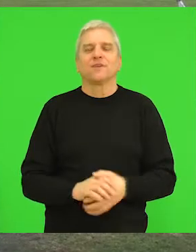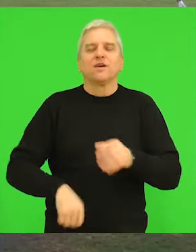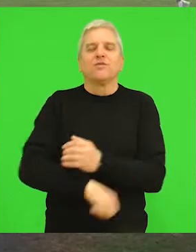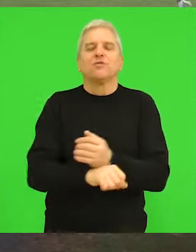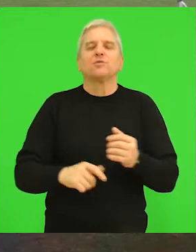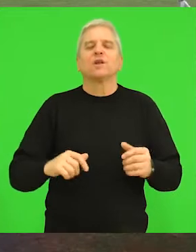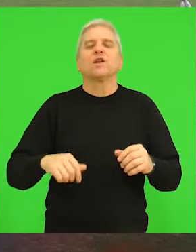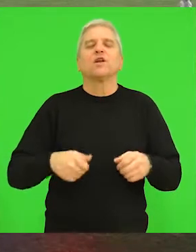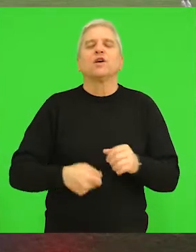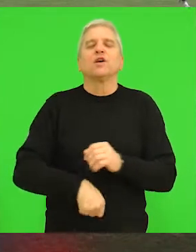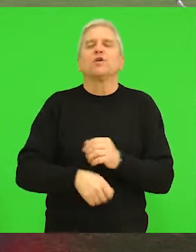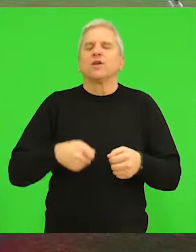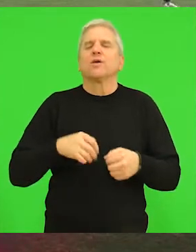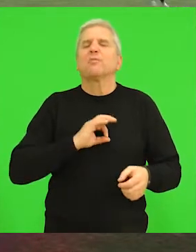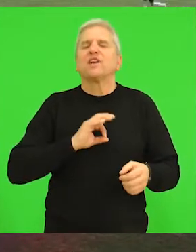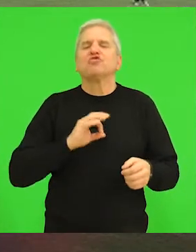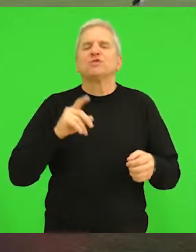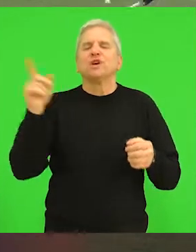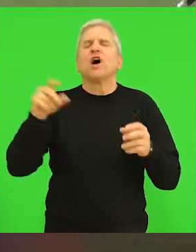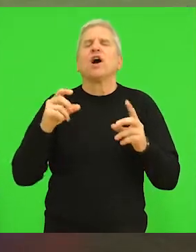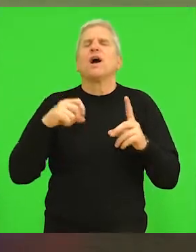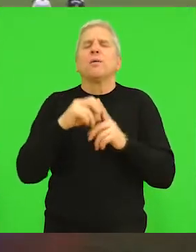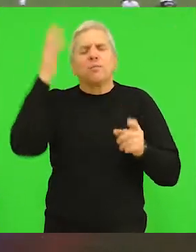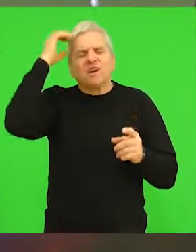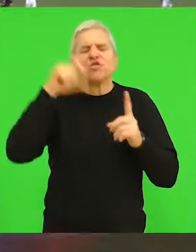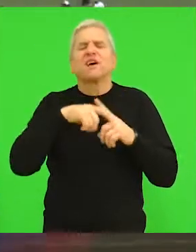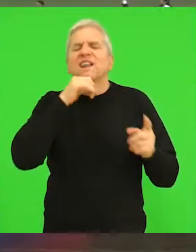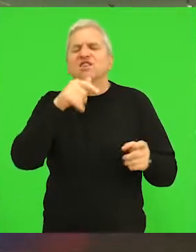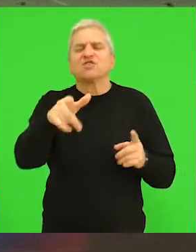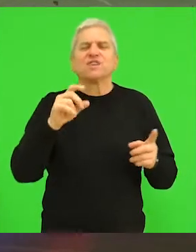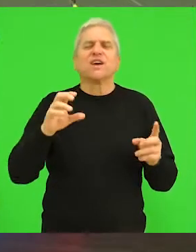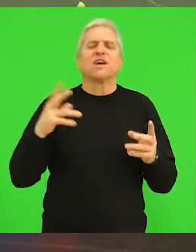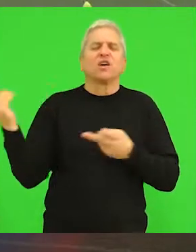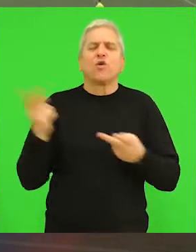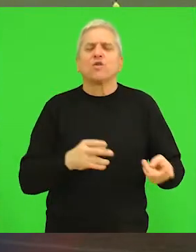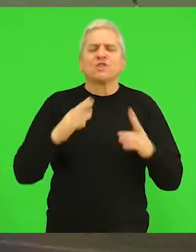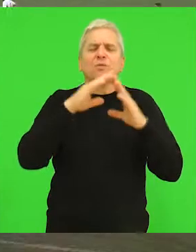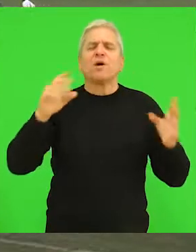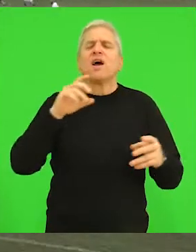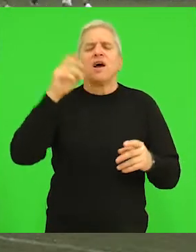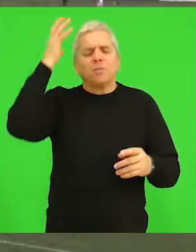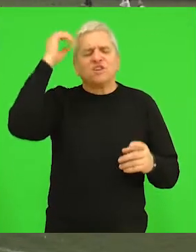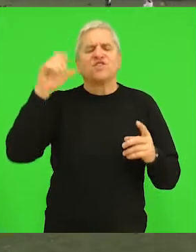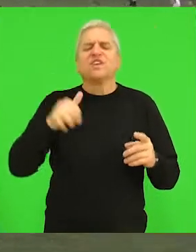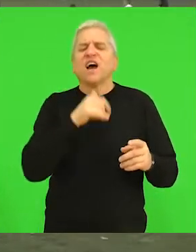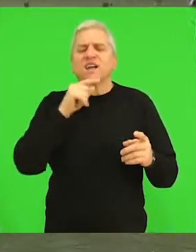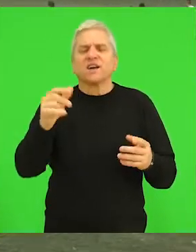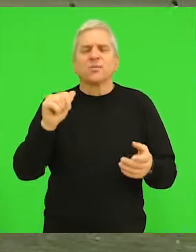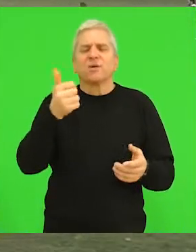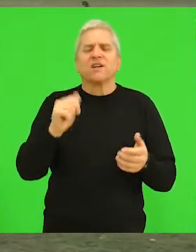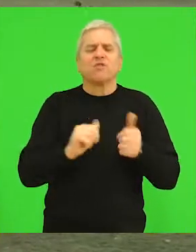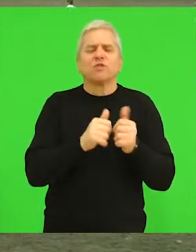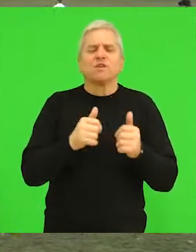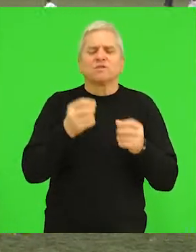futbalski klub Vojvodina iz Bačkog gradišta juče na svom terenu gostio ekipu mladosti iz Bačkog jarka i u prvoj kontrolnoj utakmici